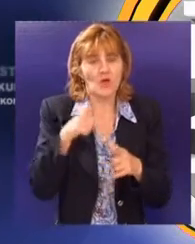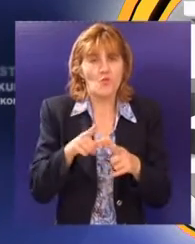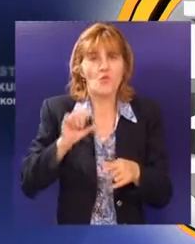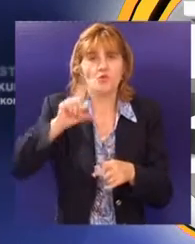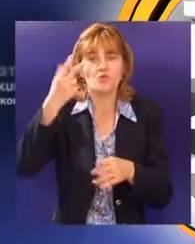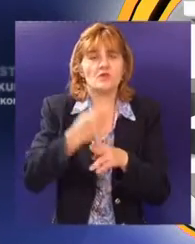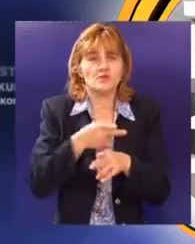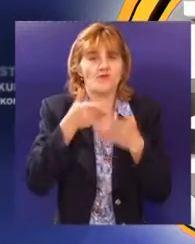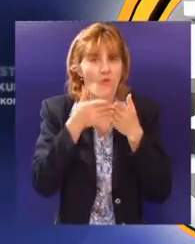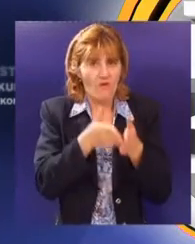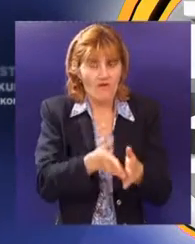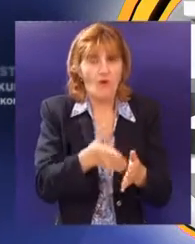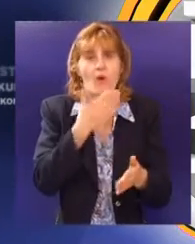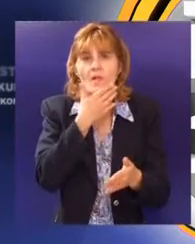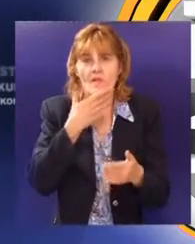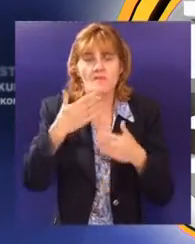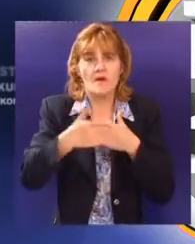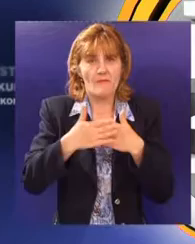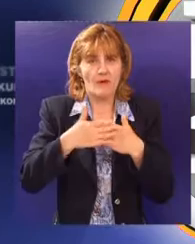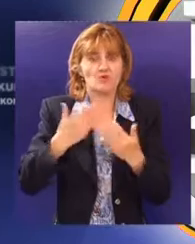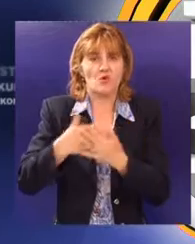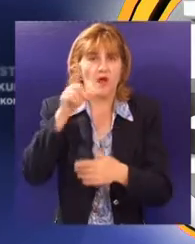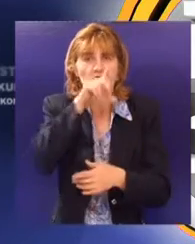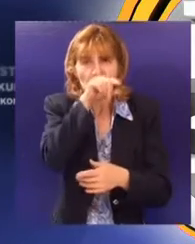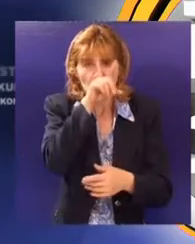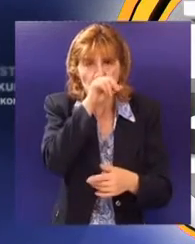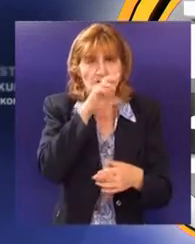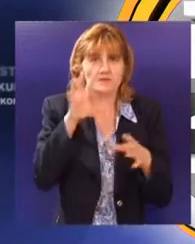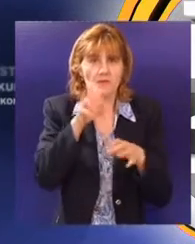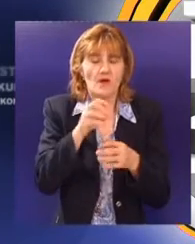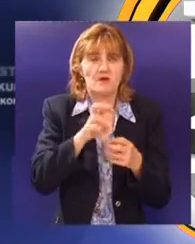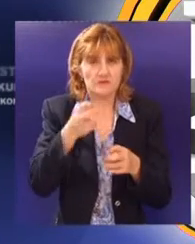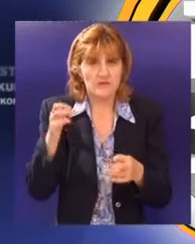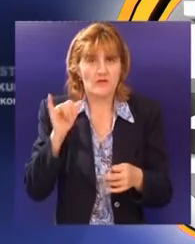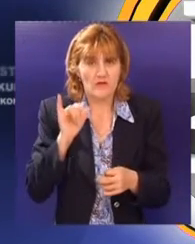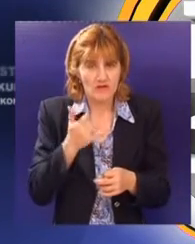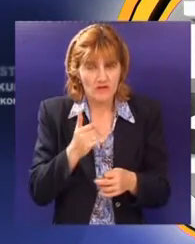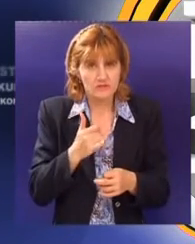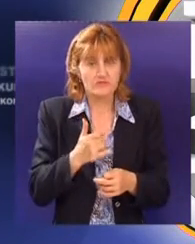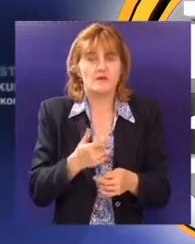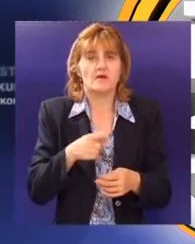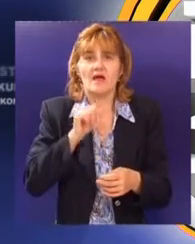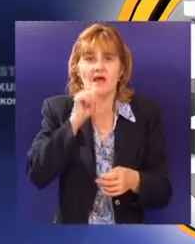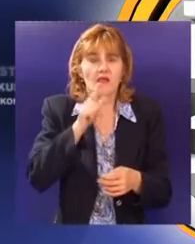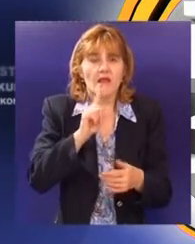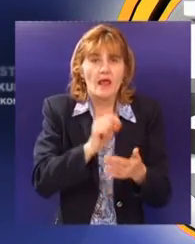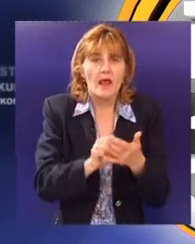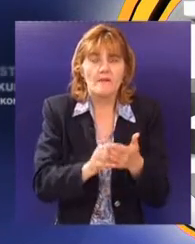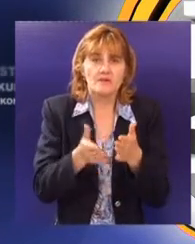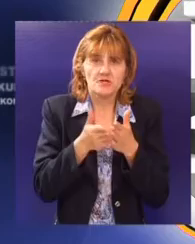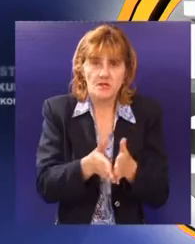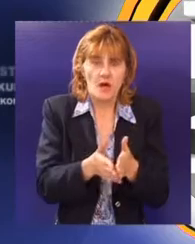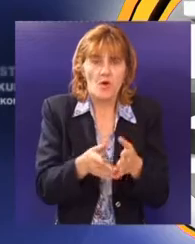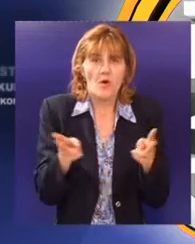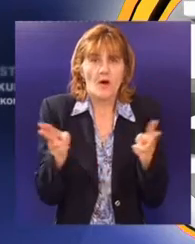to tako radi da nema u naseljenim mestima živine, stoke bilo čega. Nigde to nije napravljeno tako da se